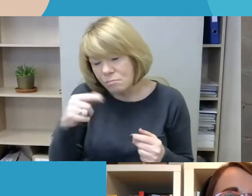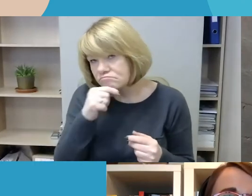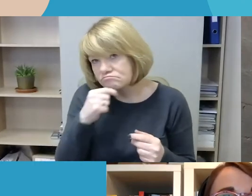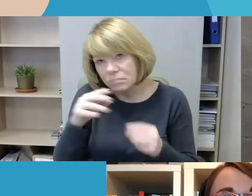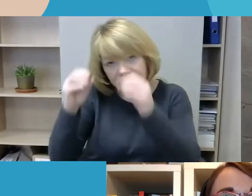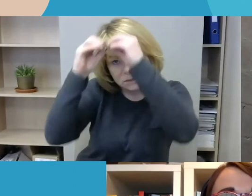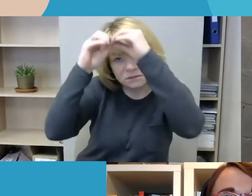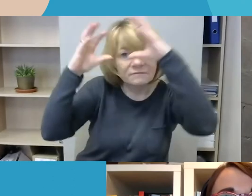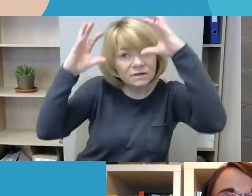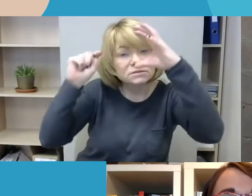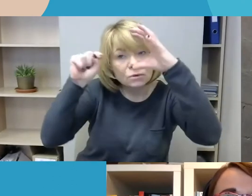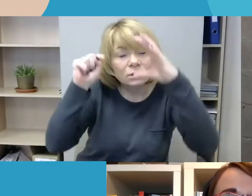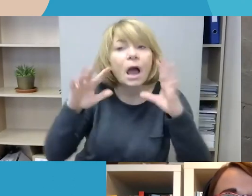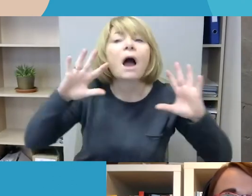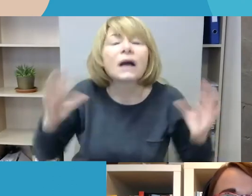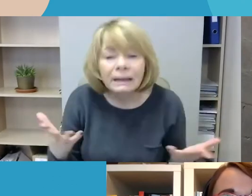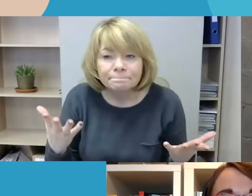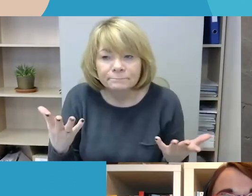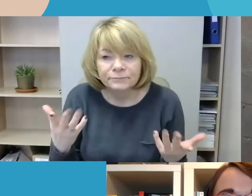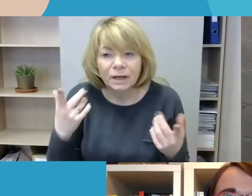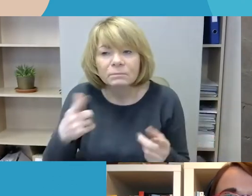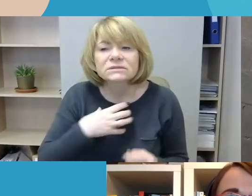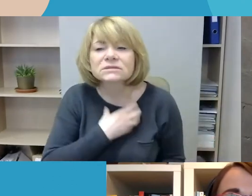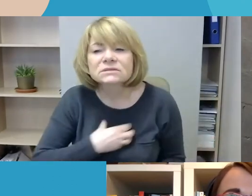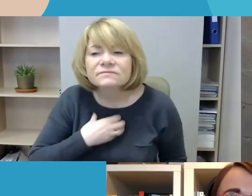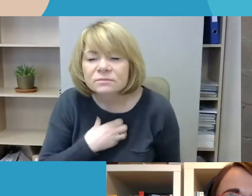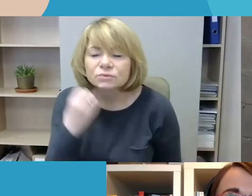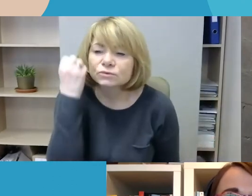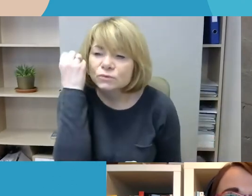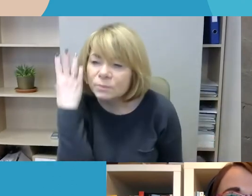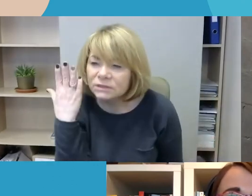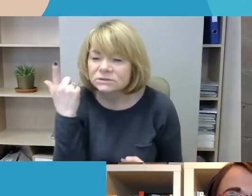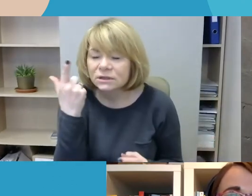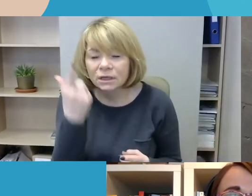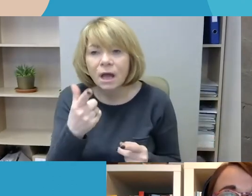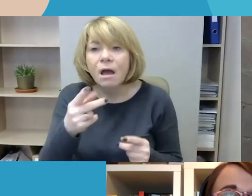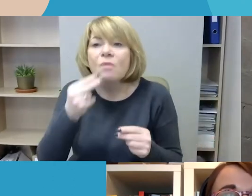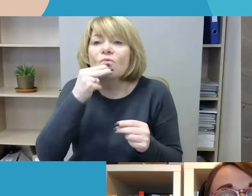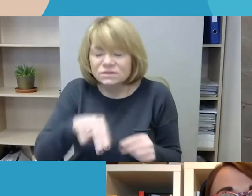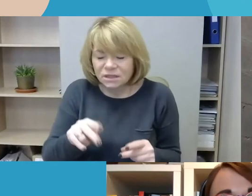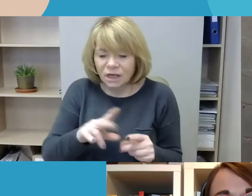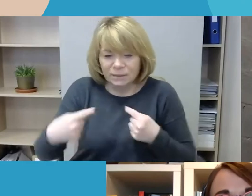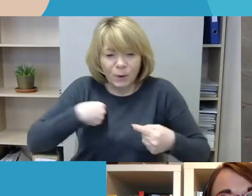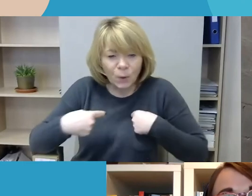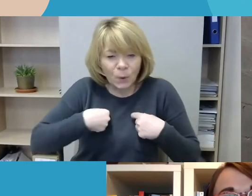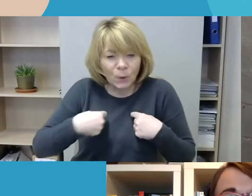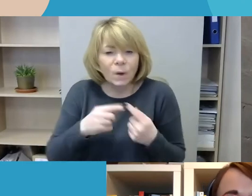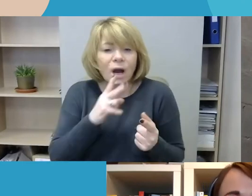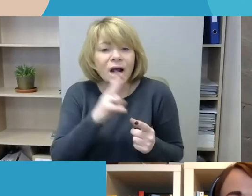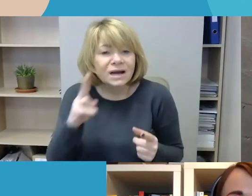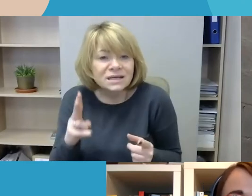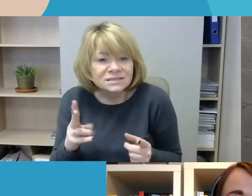įsisamoninti, kad neapikantos nusikaltimų ūkos, netmetant to, kad visų